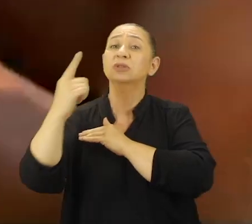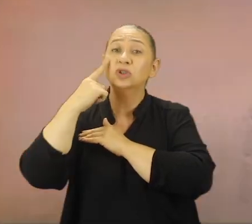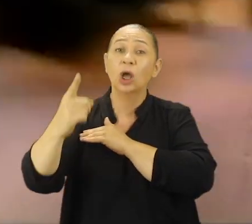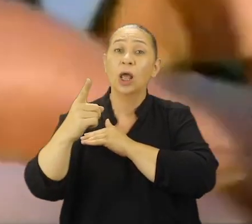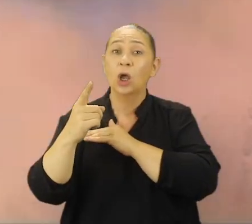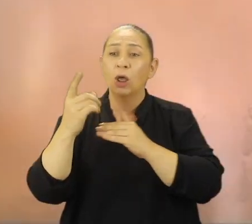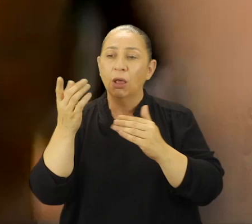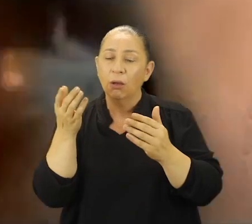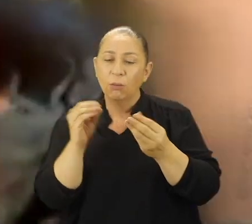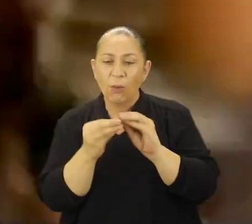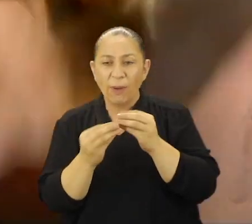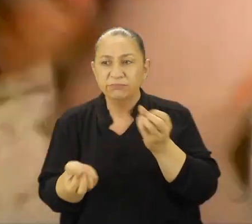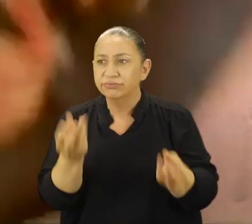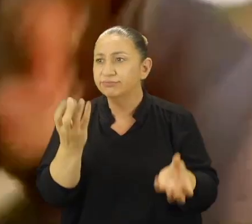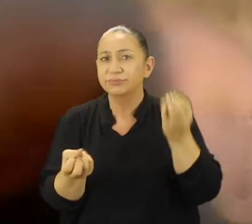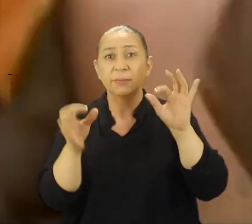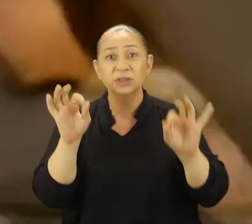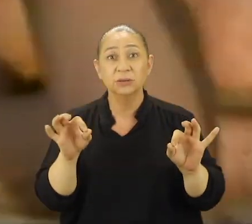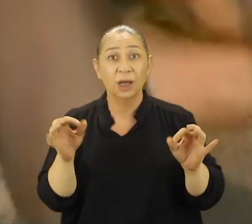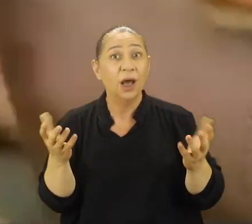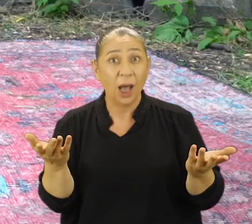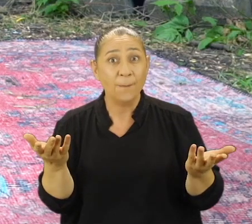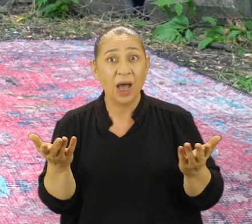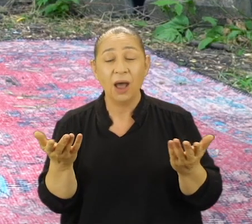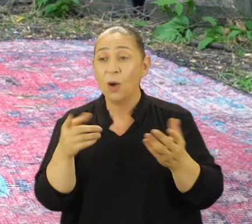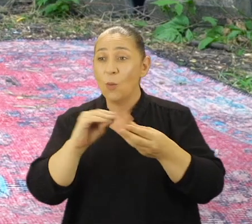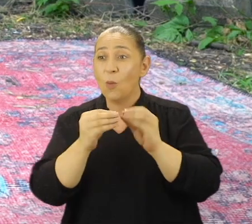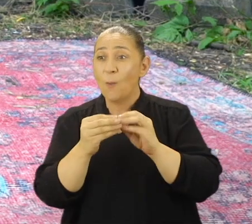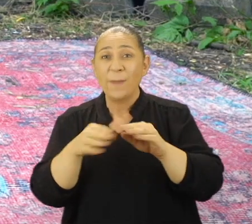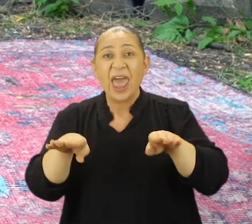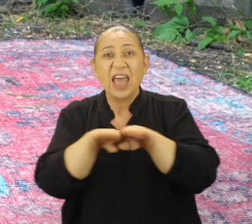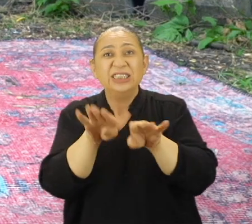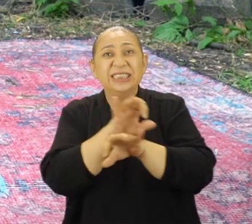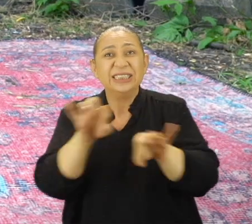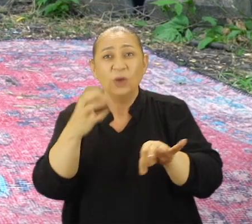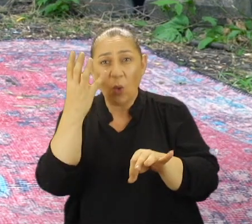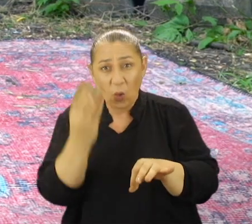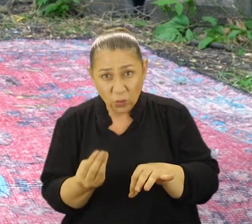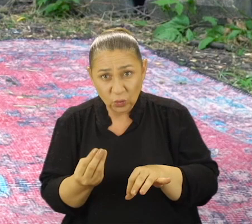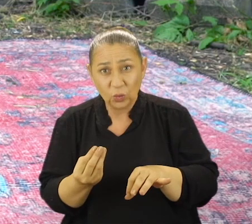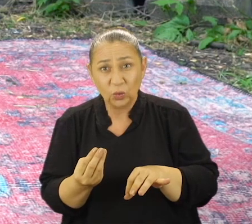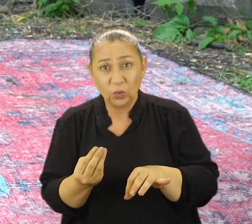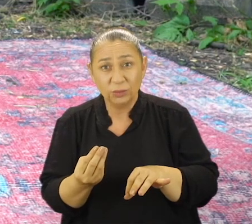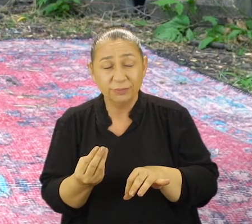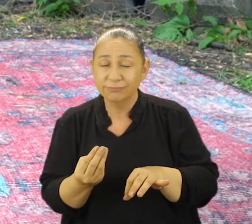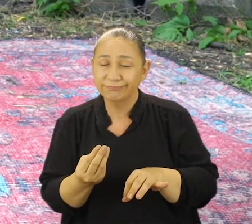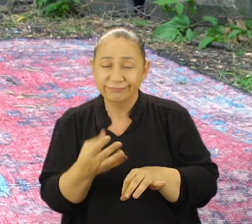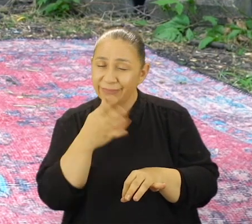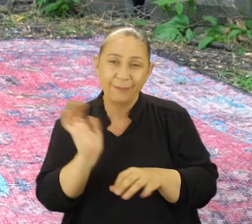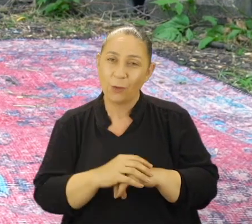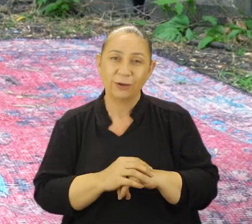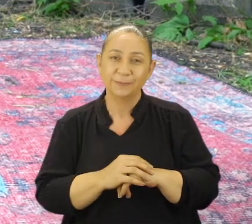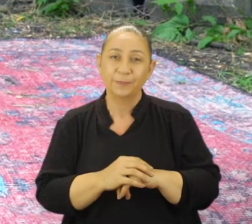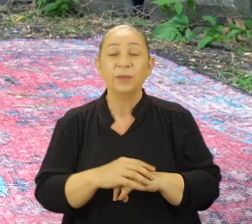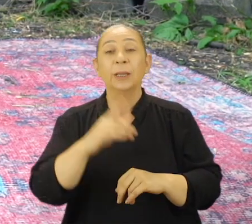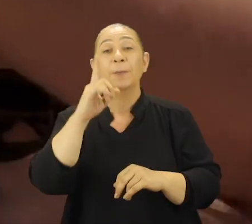yapıda çökmeler başlayacaktı. Fakat asıl çöküşün bu eşitsizlikler sayesinde olduğu